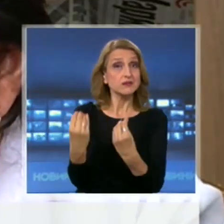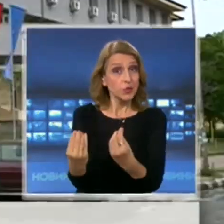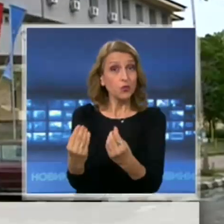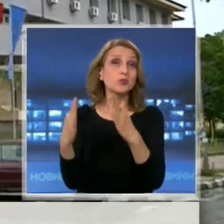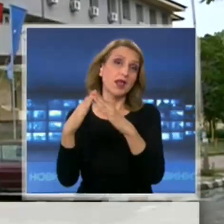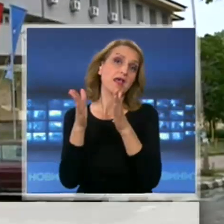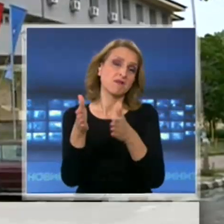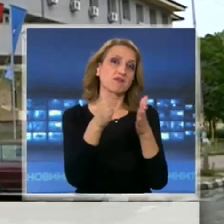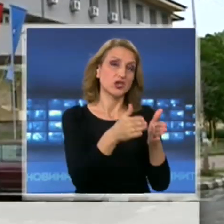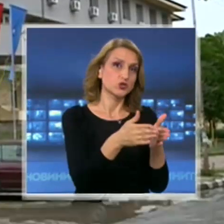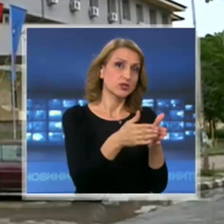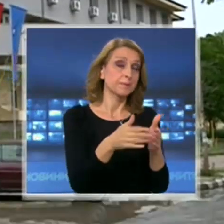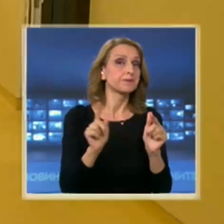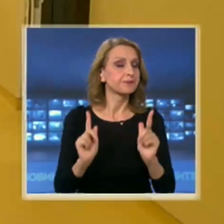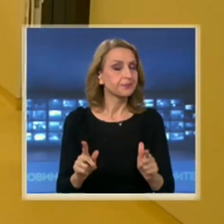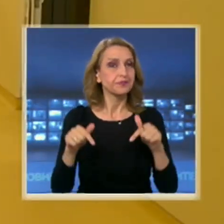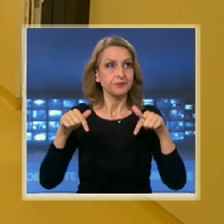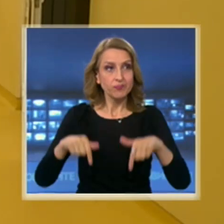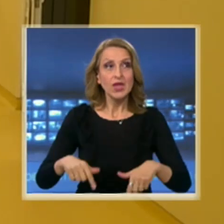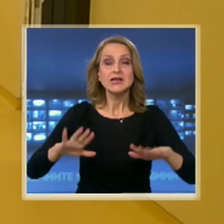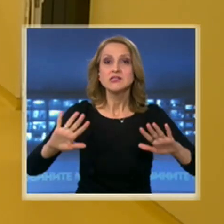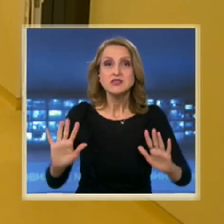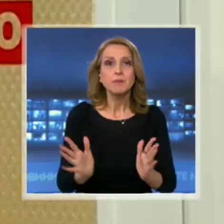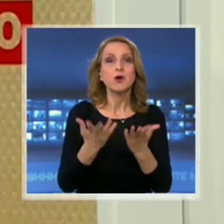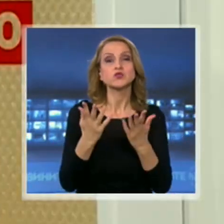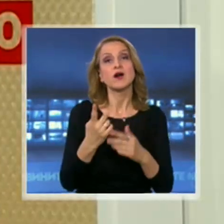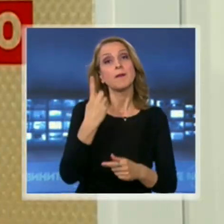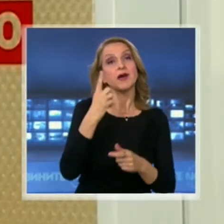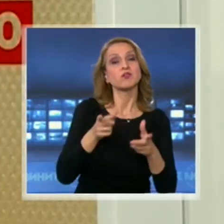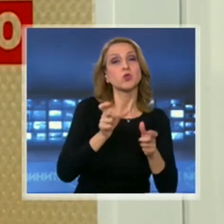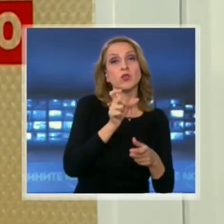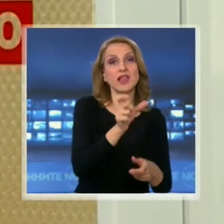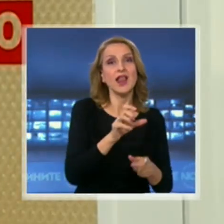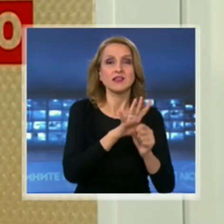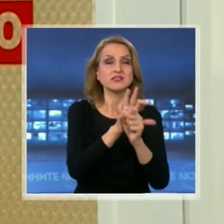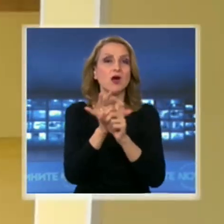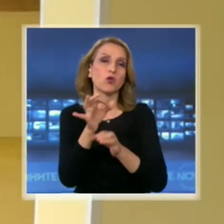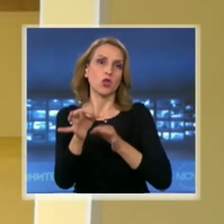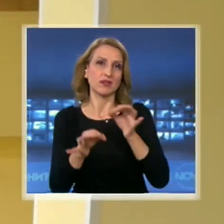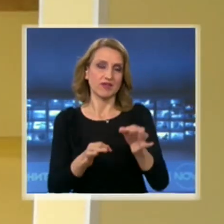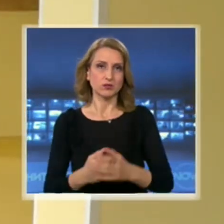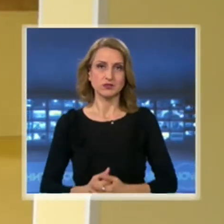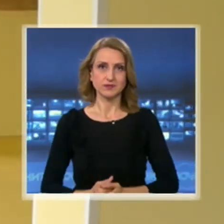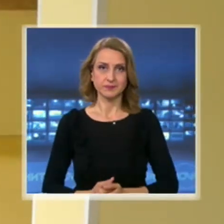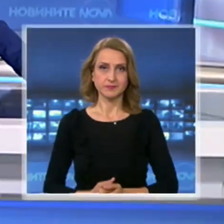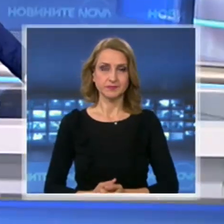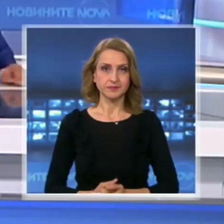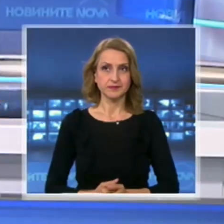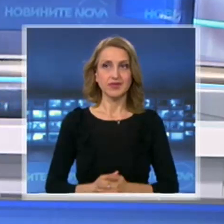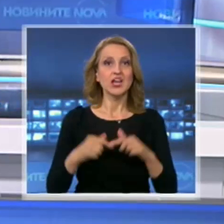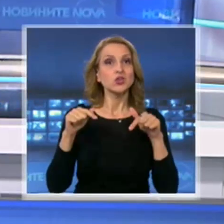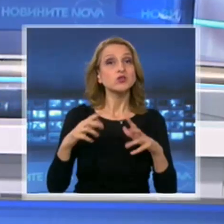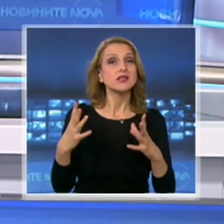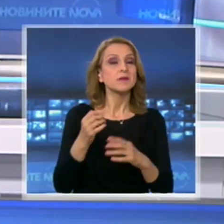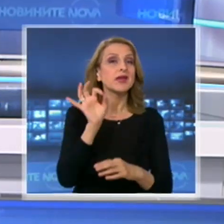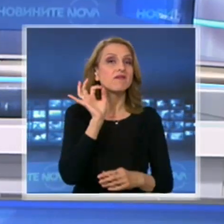вкъщи. Между времено у нас вече е готово първото отделение за COVID-19, изградено из цяло с пари отдарително. То се намира в болницата в